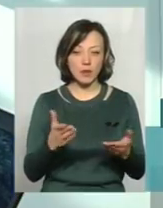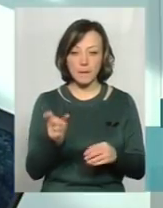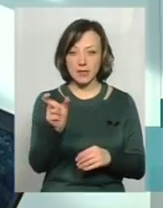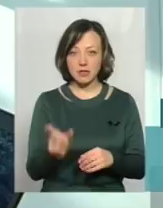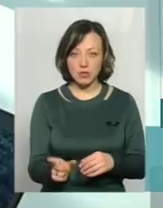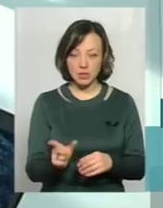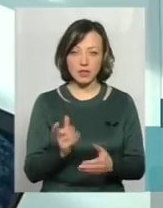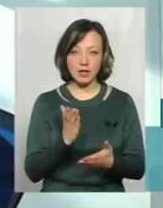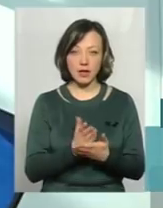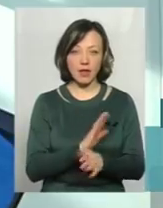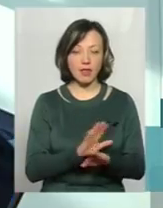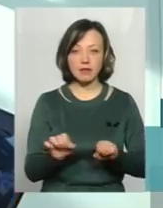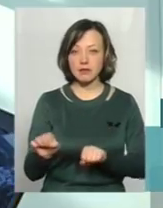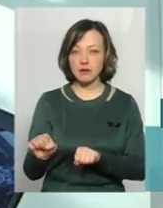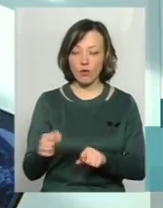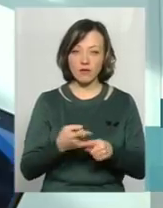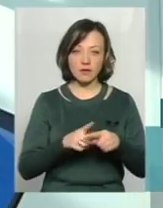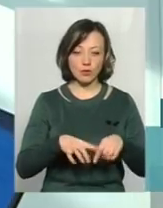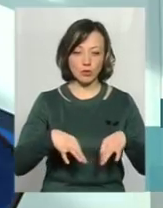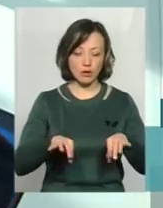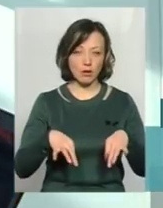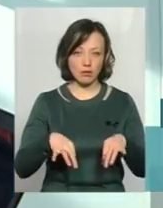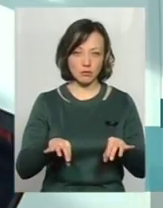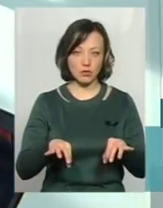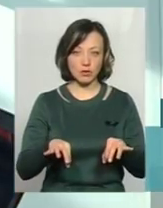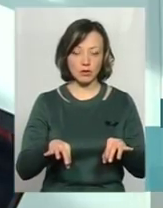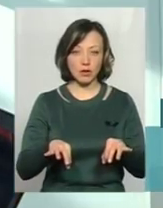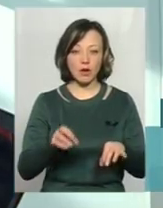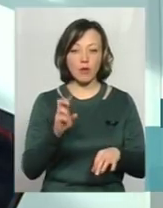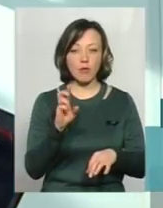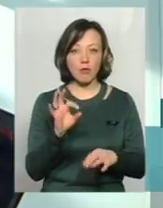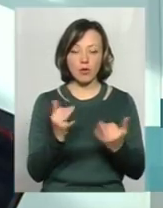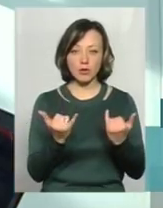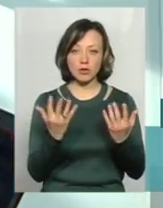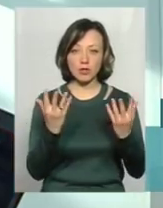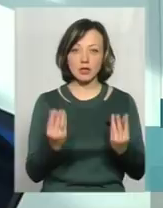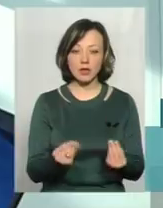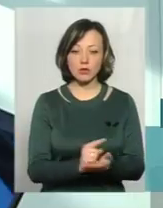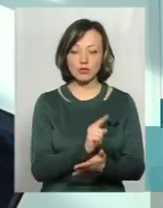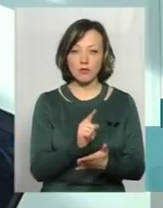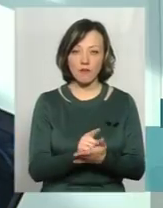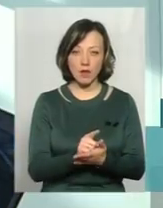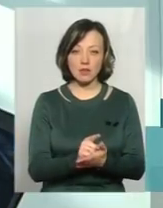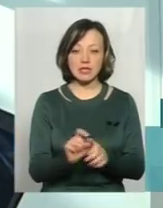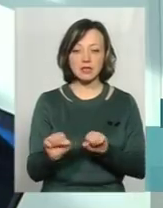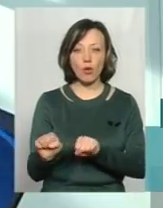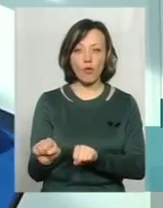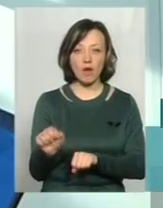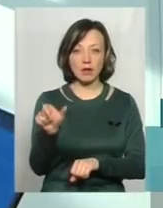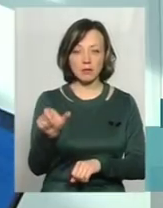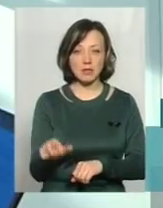перебуває, не застрахований в даному транспортному засобі, бо на сьогоднішній день привізник зобов'язаний застрахувати пасажира.